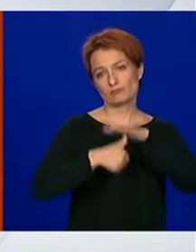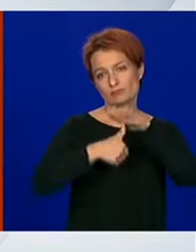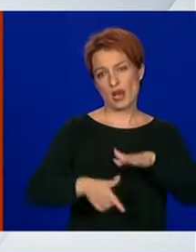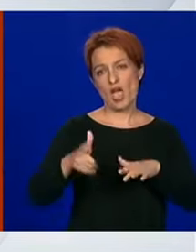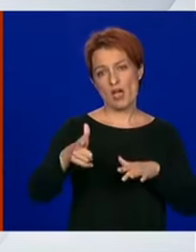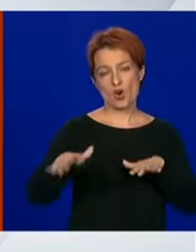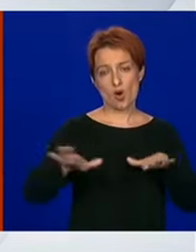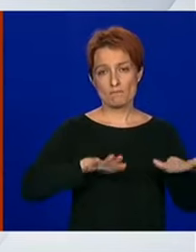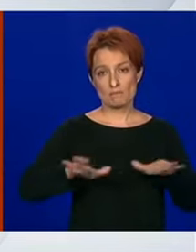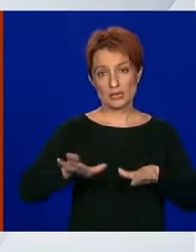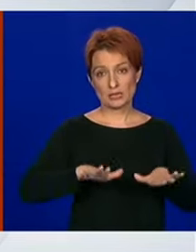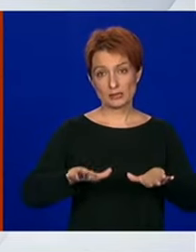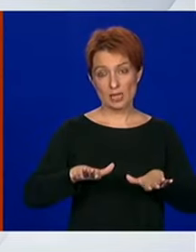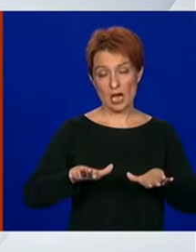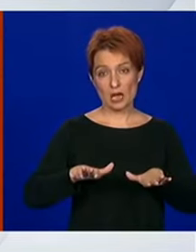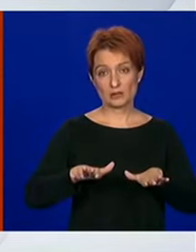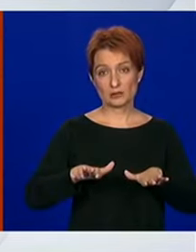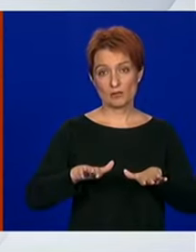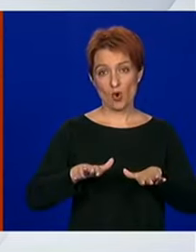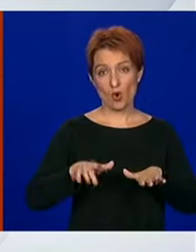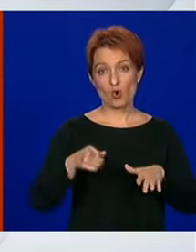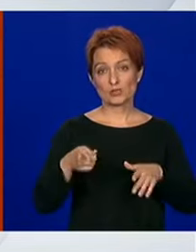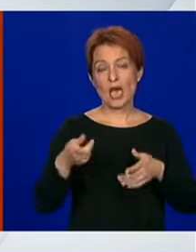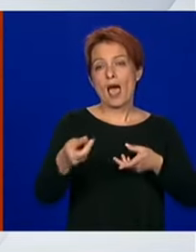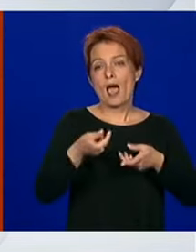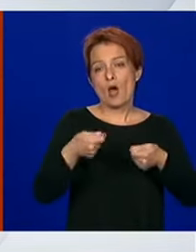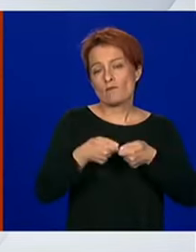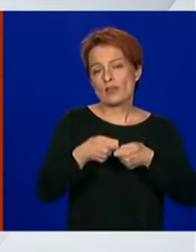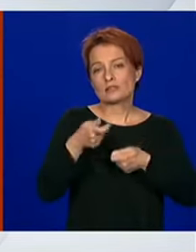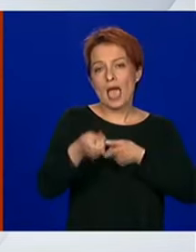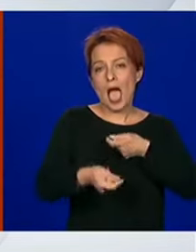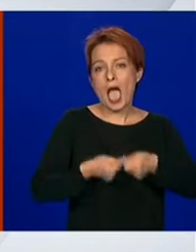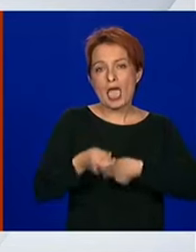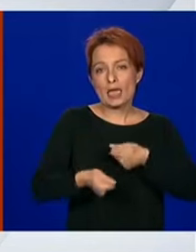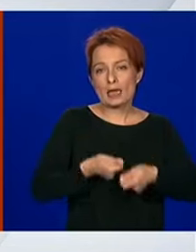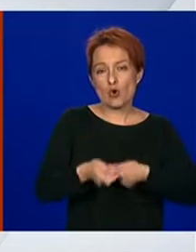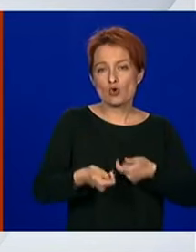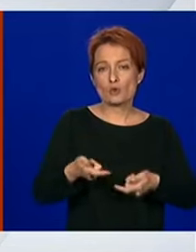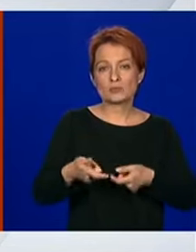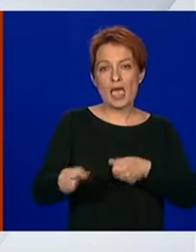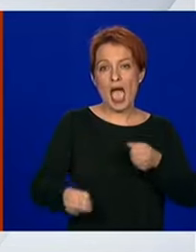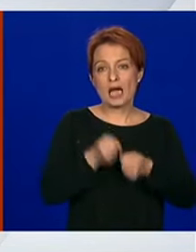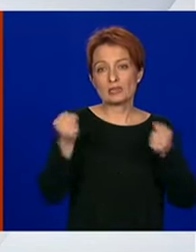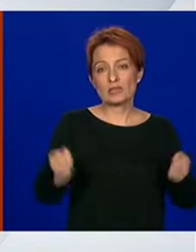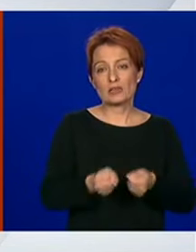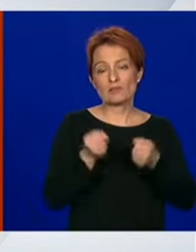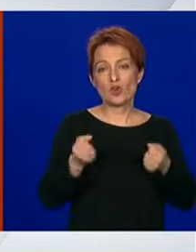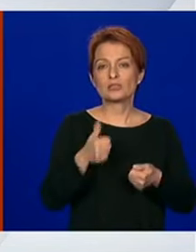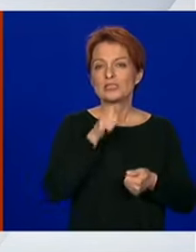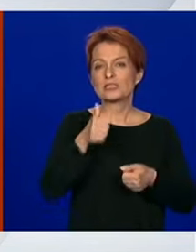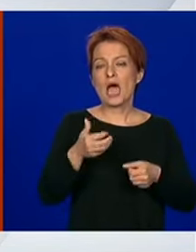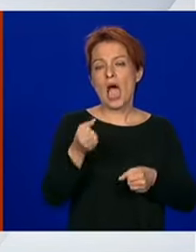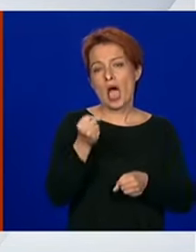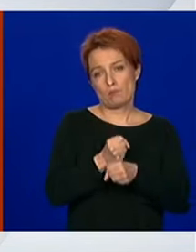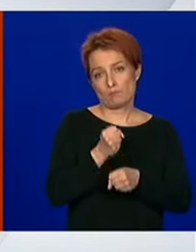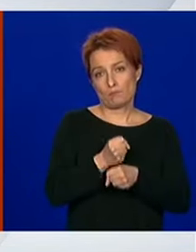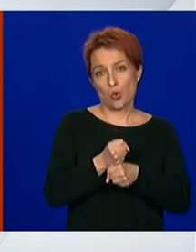za sve ekonomske aktivnosti i za poslovanja